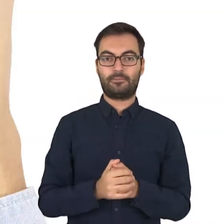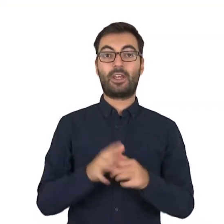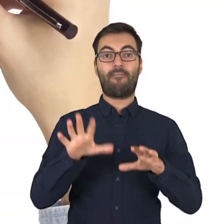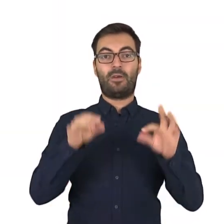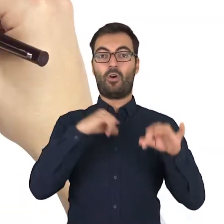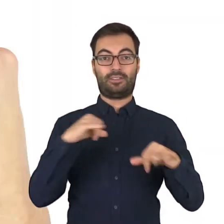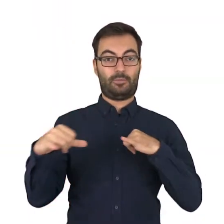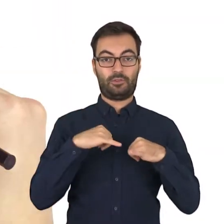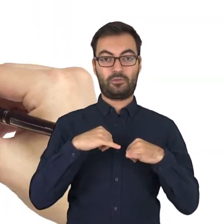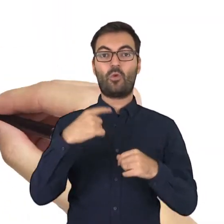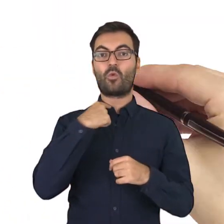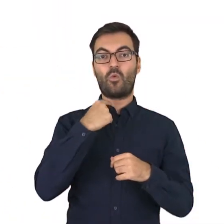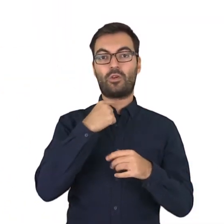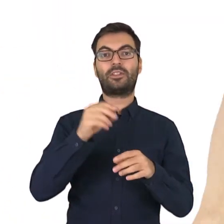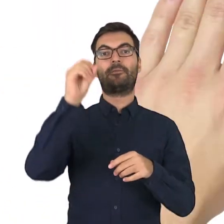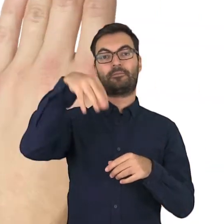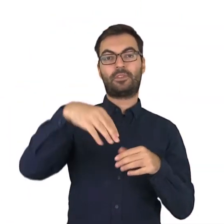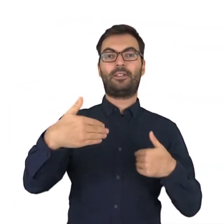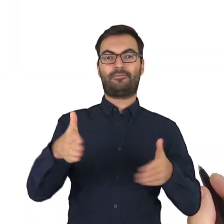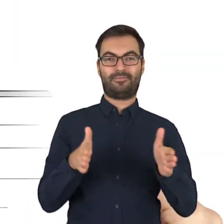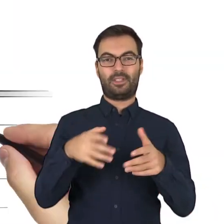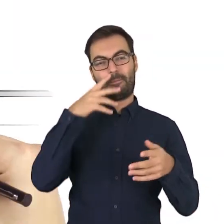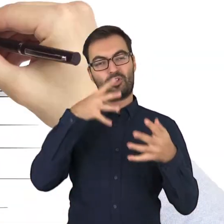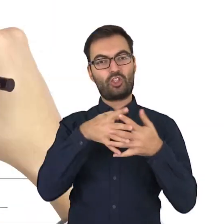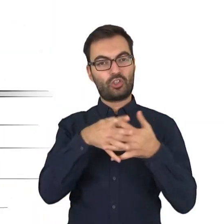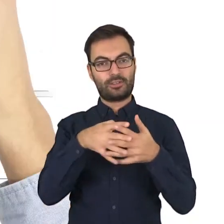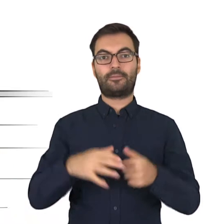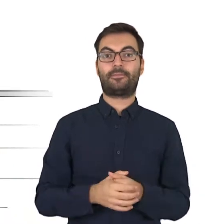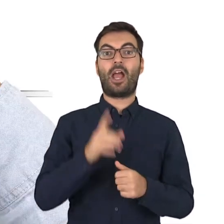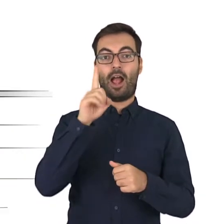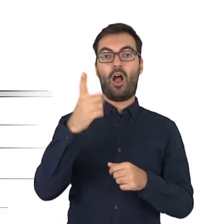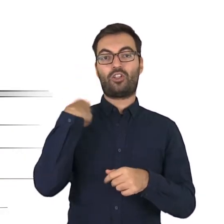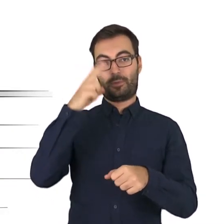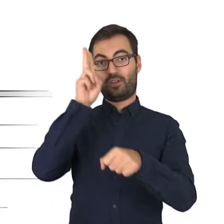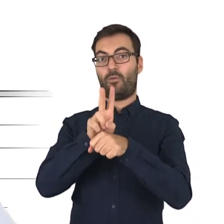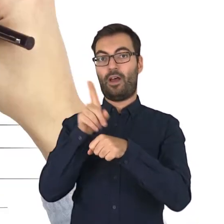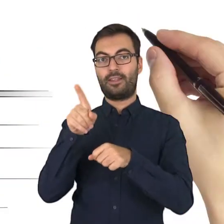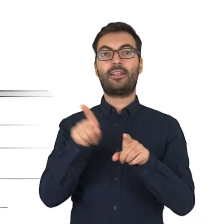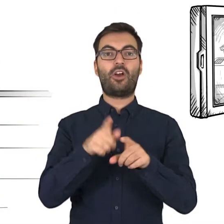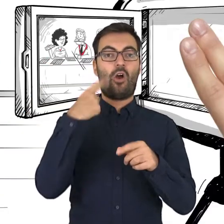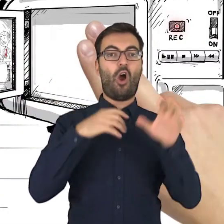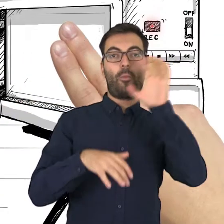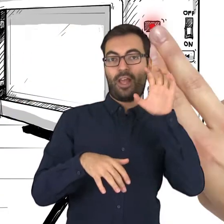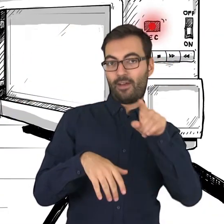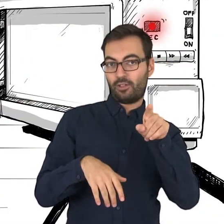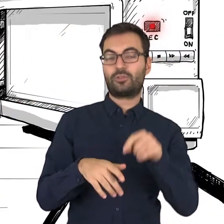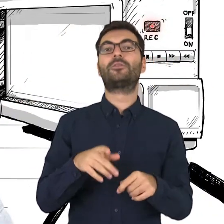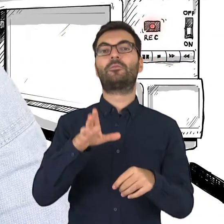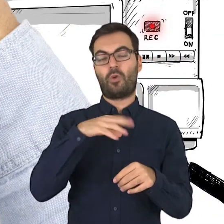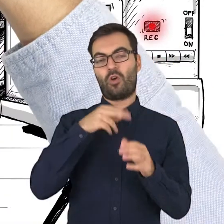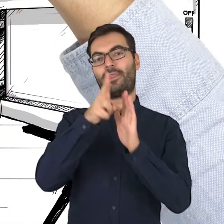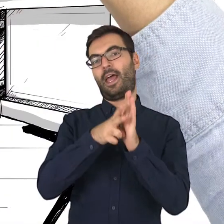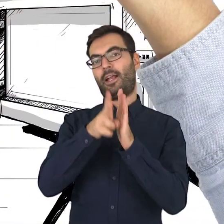W wyborach samorządowych głosy będziemy wrzucali do przezroczystych urn. Natomiast mężowie zaufania i obserwatorzy społeczni